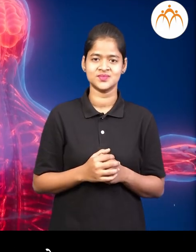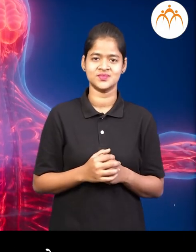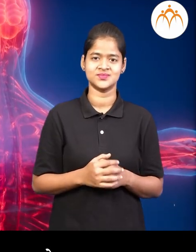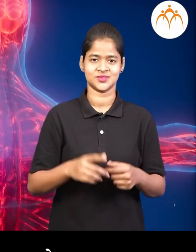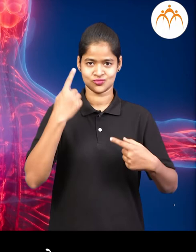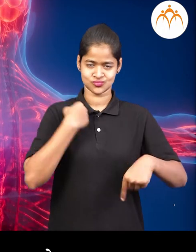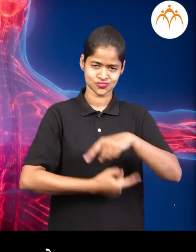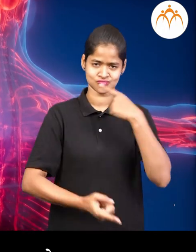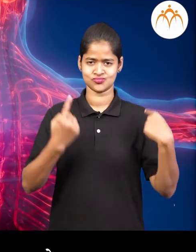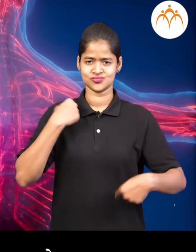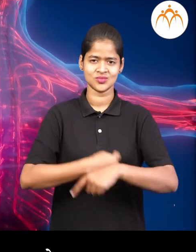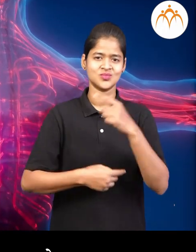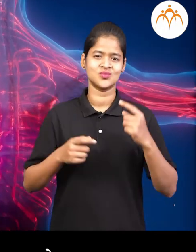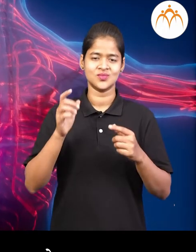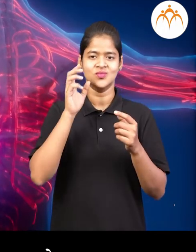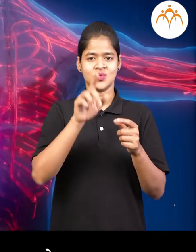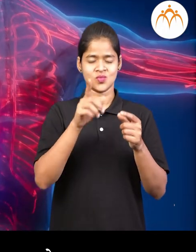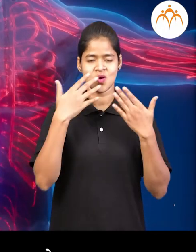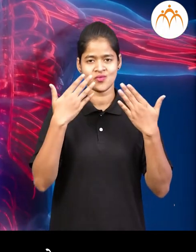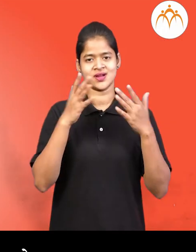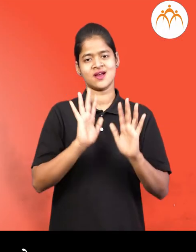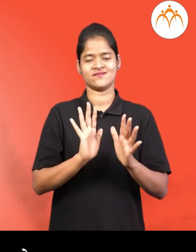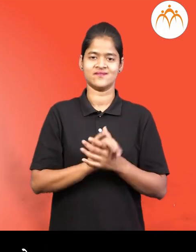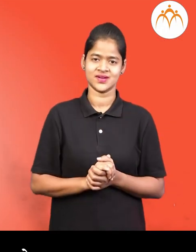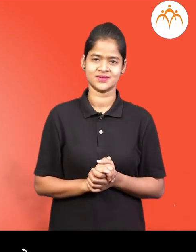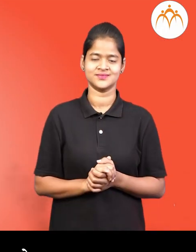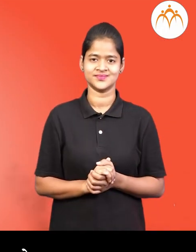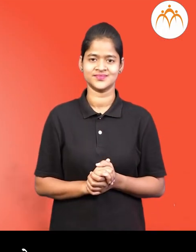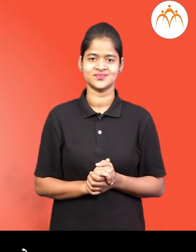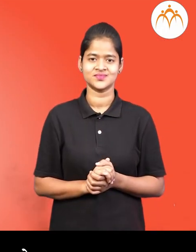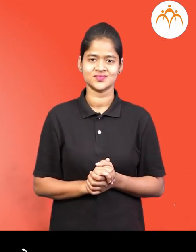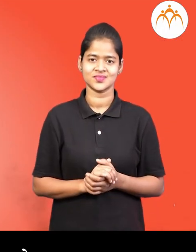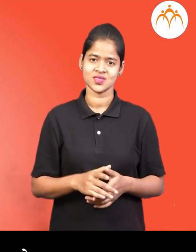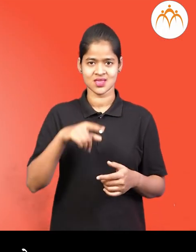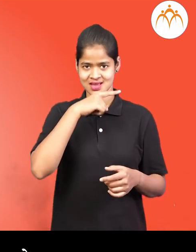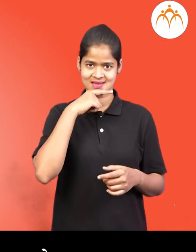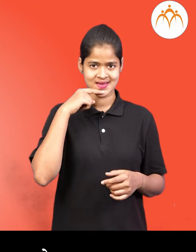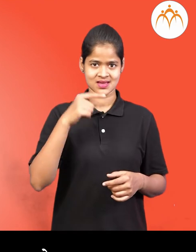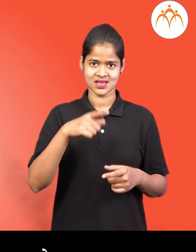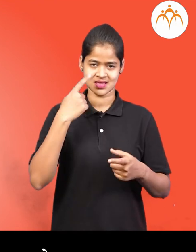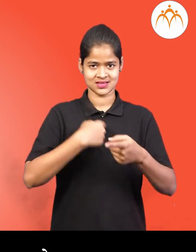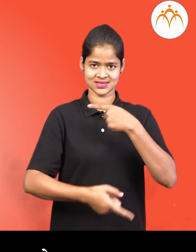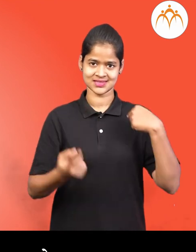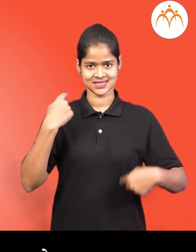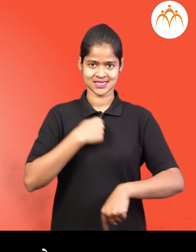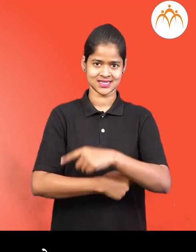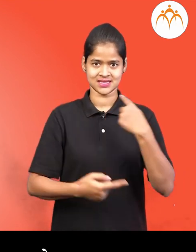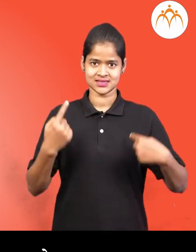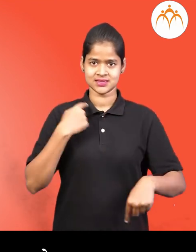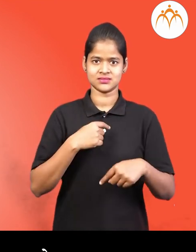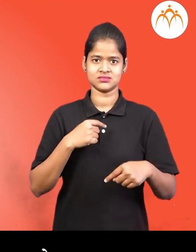संपूर्ण शरीरात हवा अस्ते, आपल्या शरीरात रक्ता अस्ते, त्या रक्ता मार्फद,